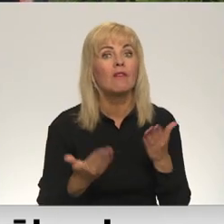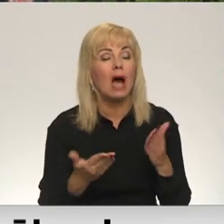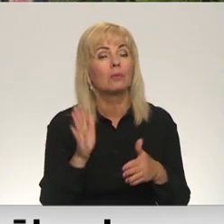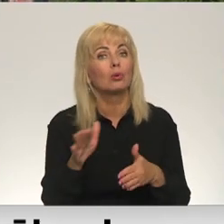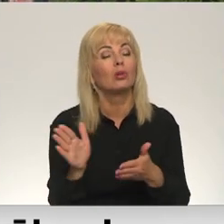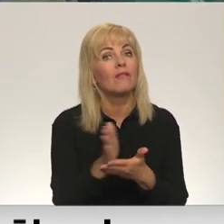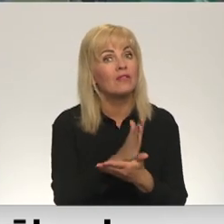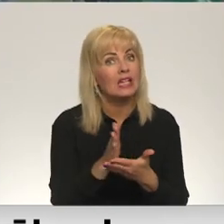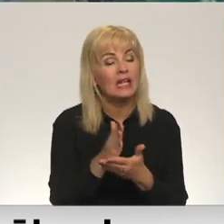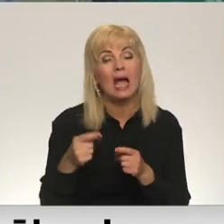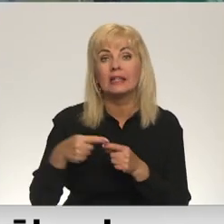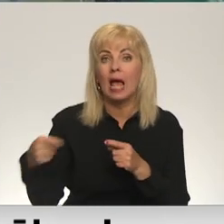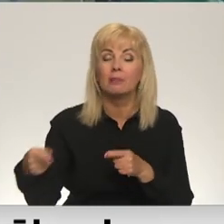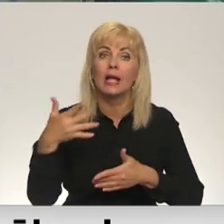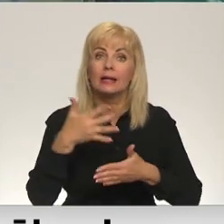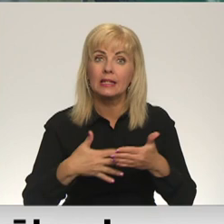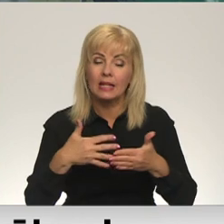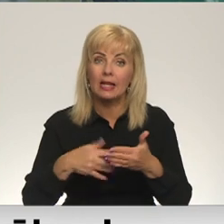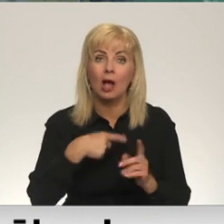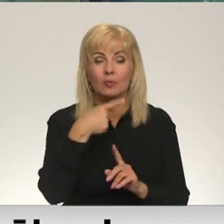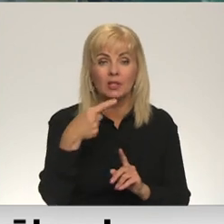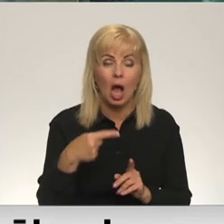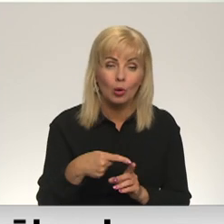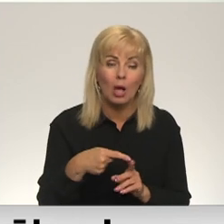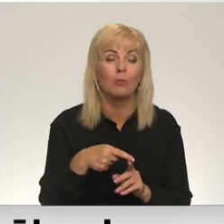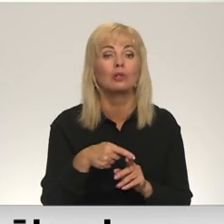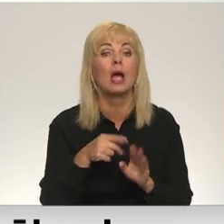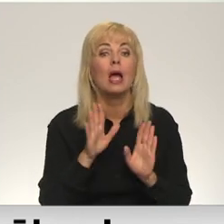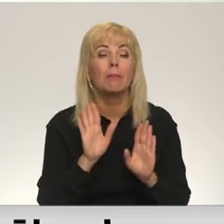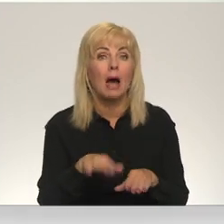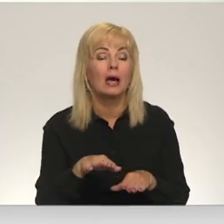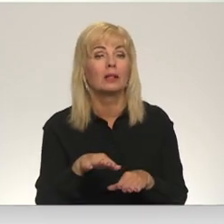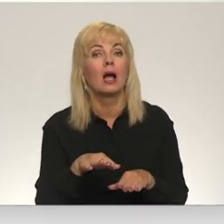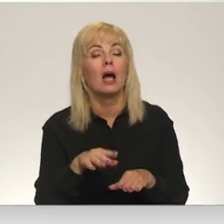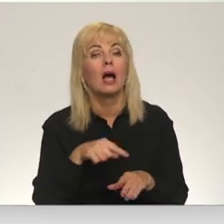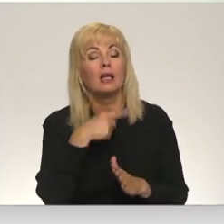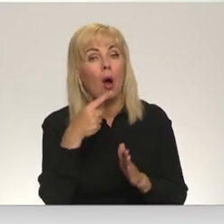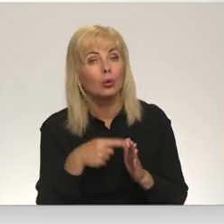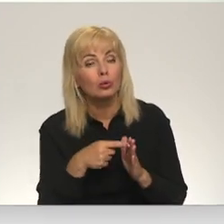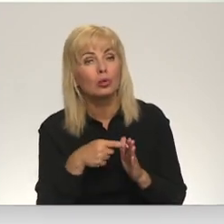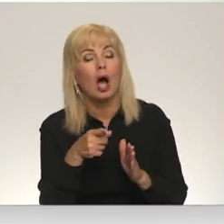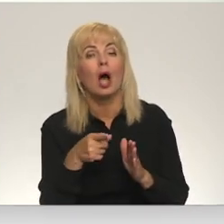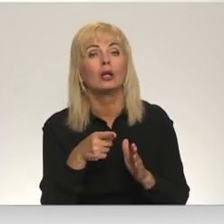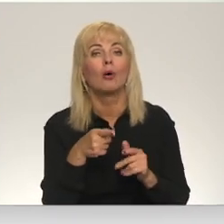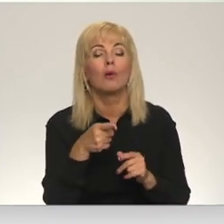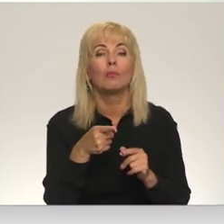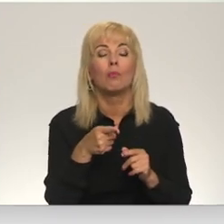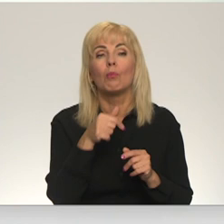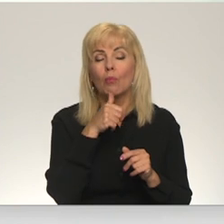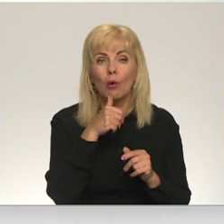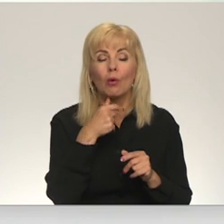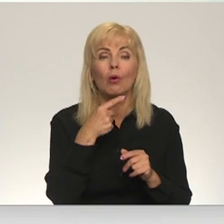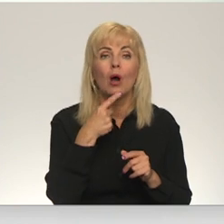vidējā termiņā ar izcināms jautājums. Tā jautājuma attīstīšana varētu būt, ka tik viegli neiet, jo